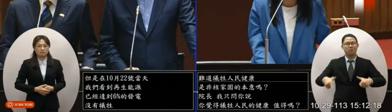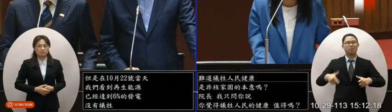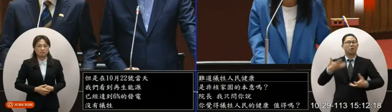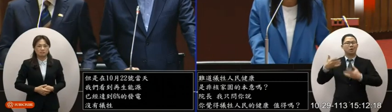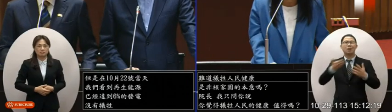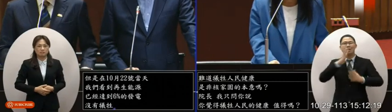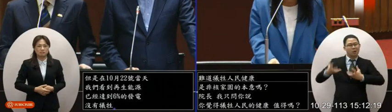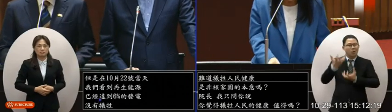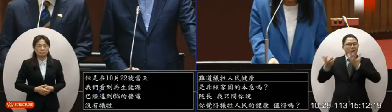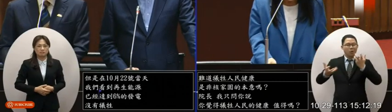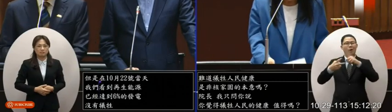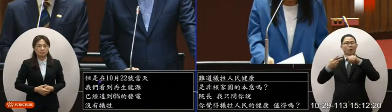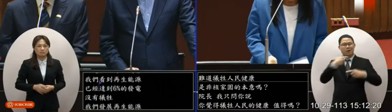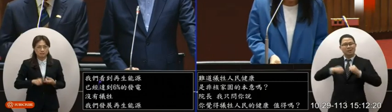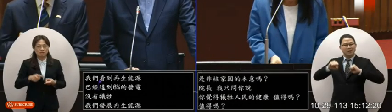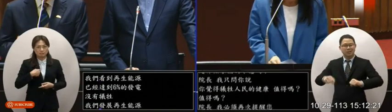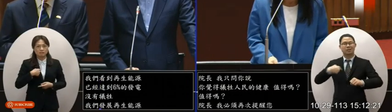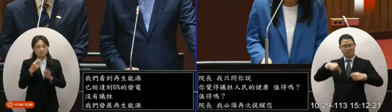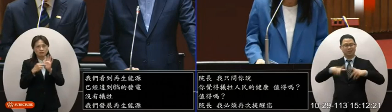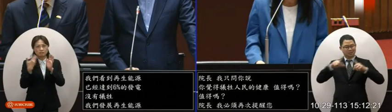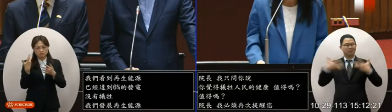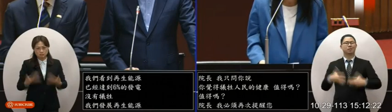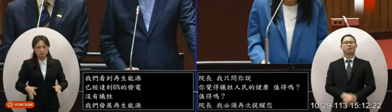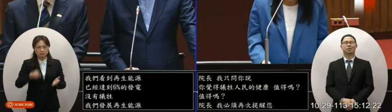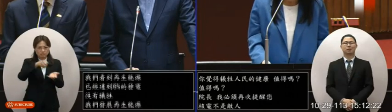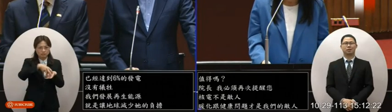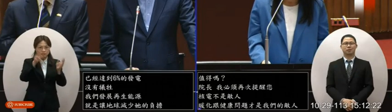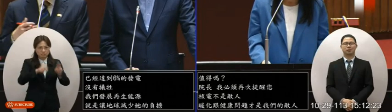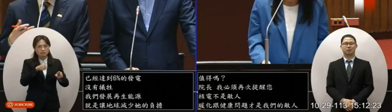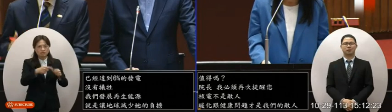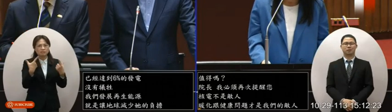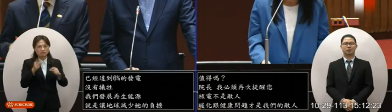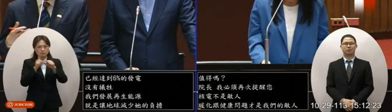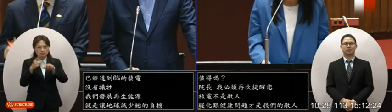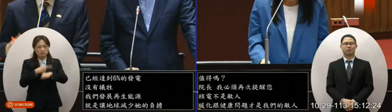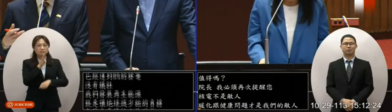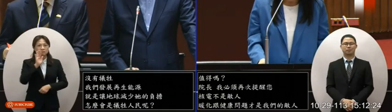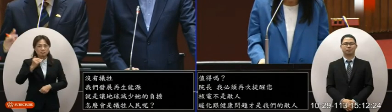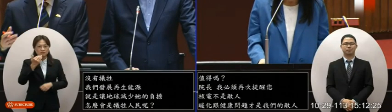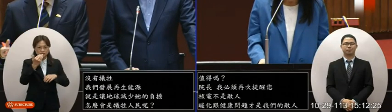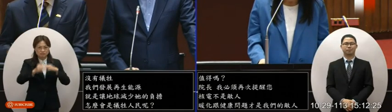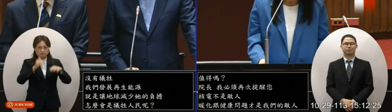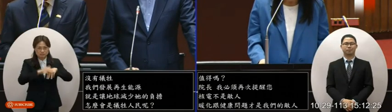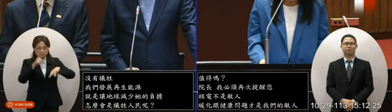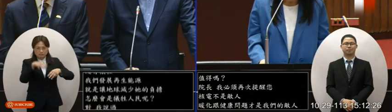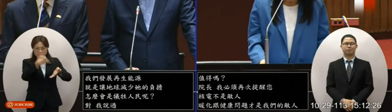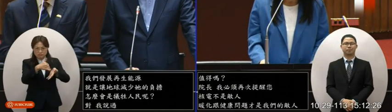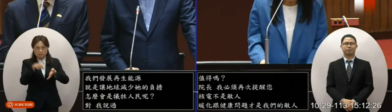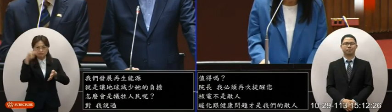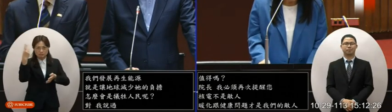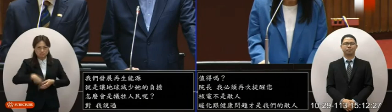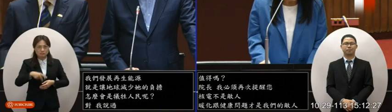我們的敵人對我說過核電本身是中性的但是他的成本要計算他未來核後